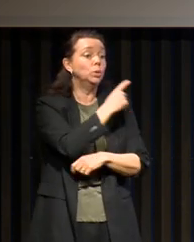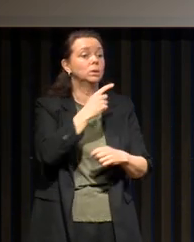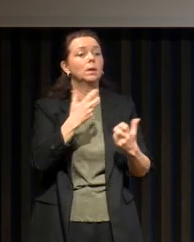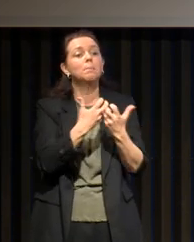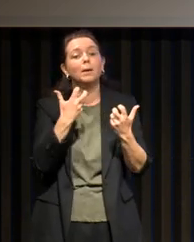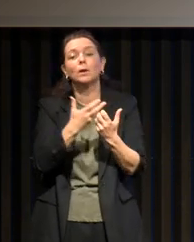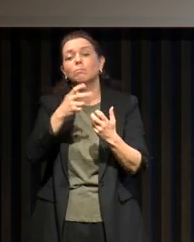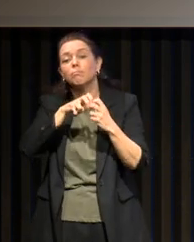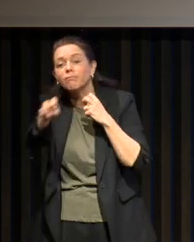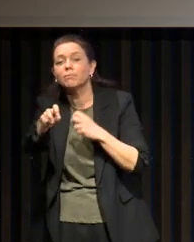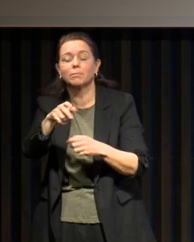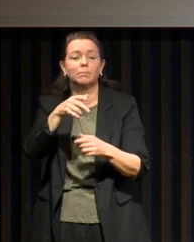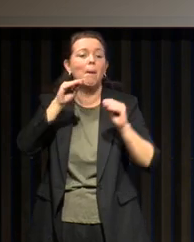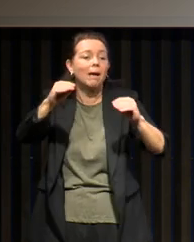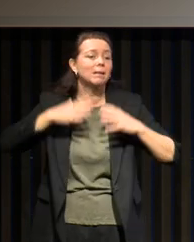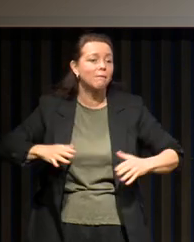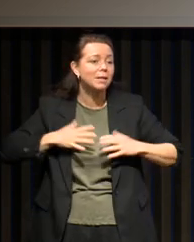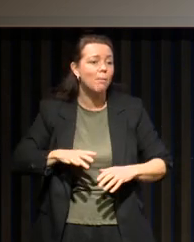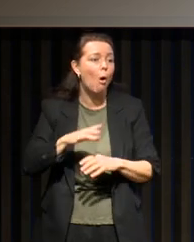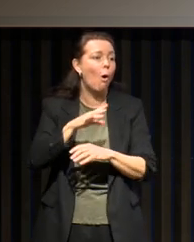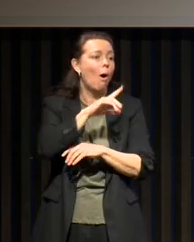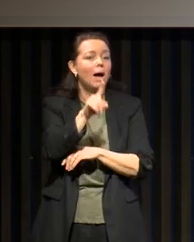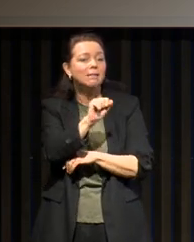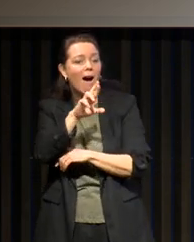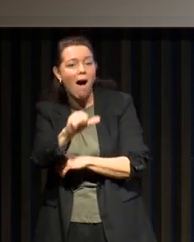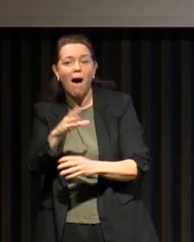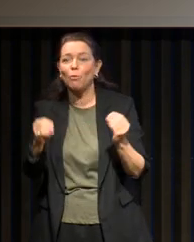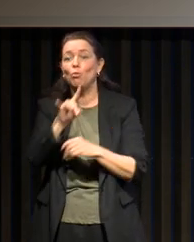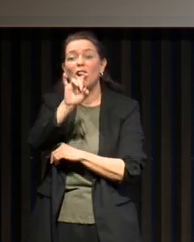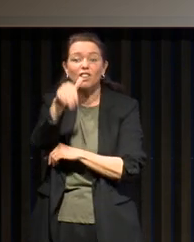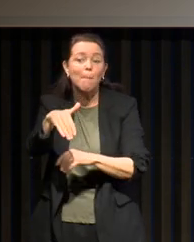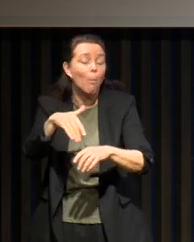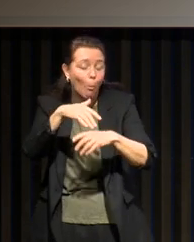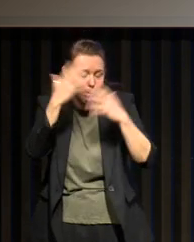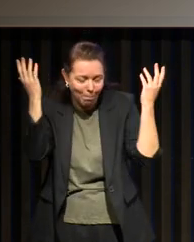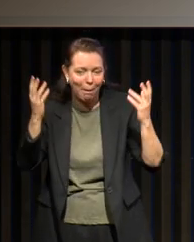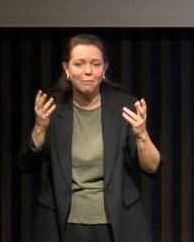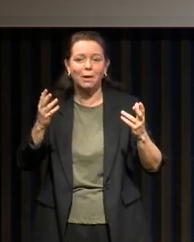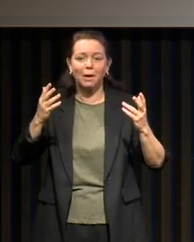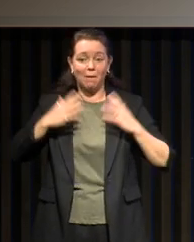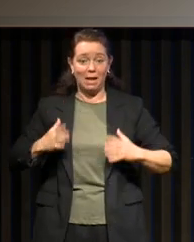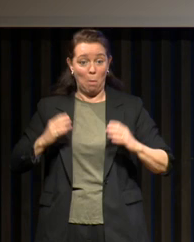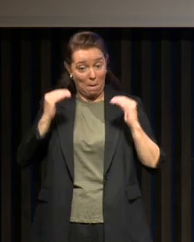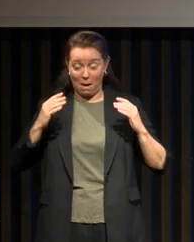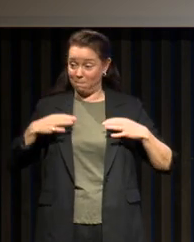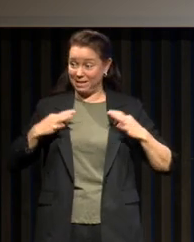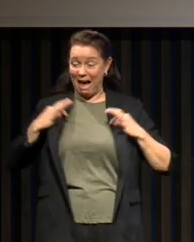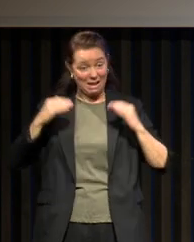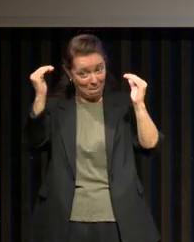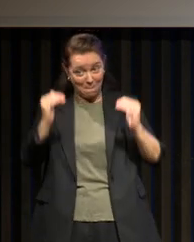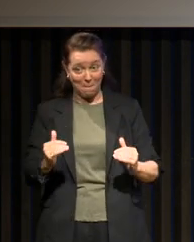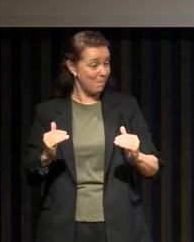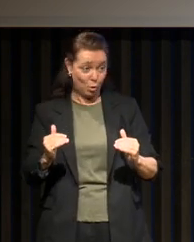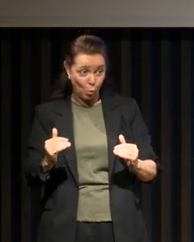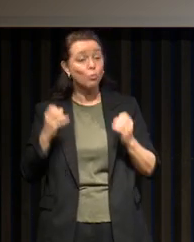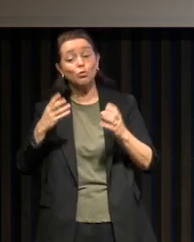ou CHM, enfin, où vous voulez. Ce n'est généralement pas taille unique. Et pourtant, la PPC est parfois présentée comme le traitement taille